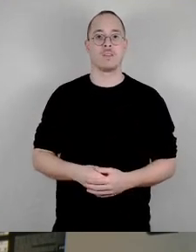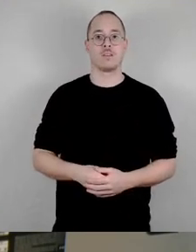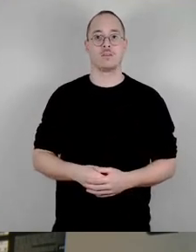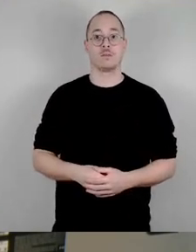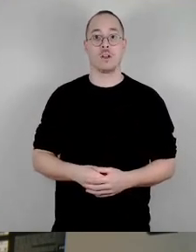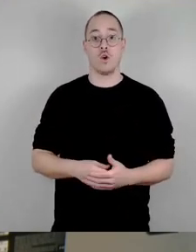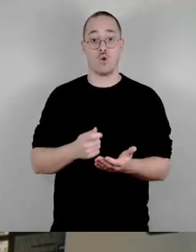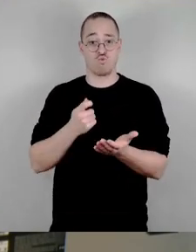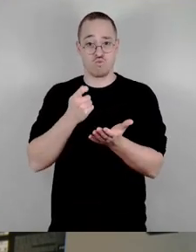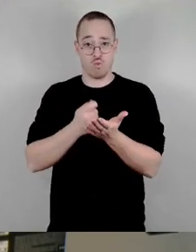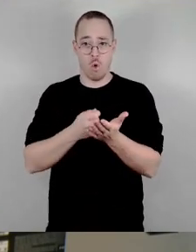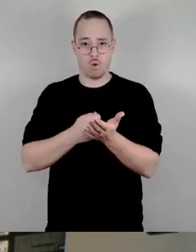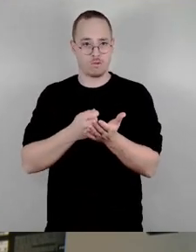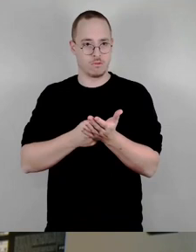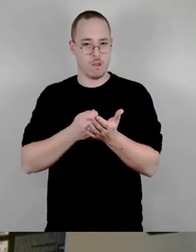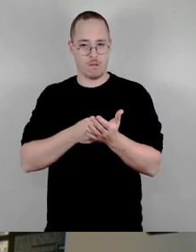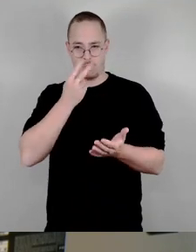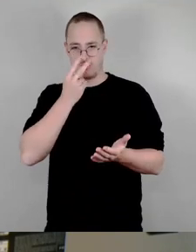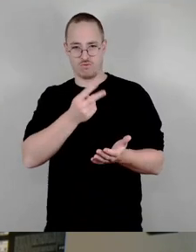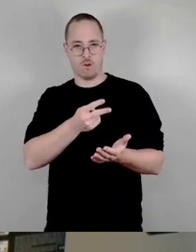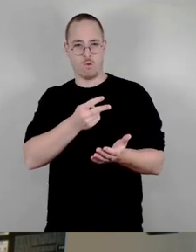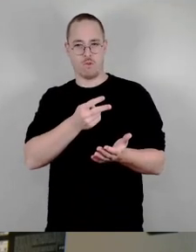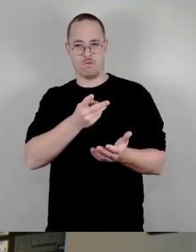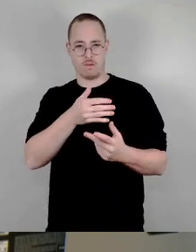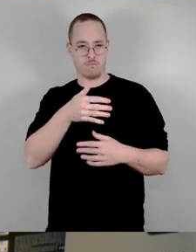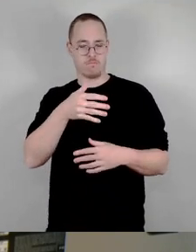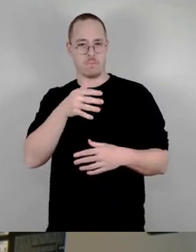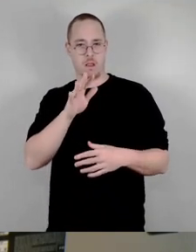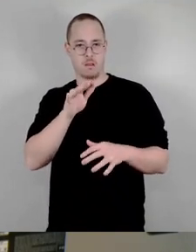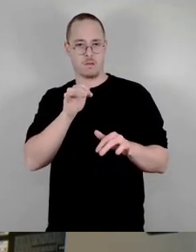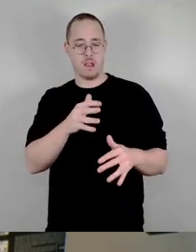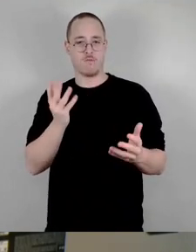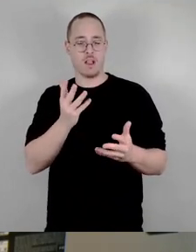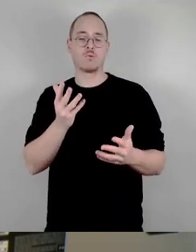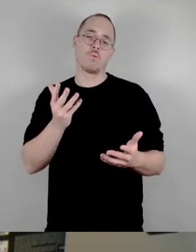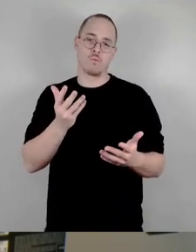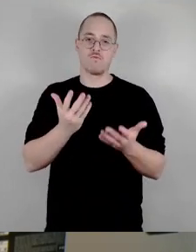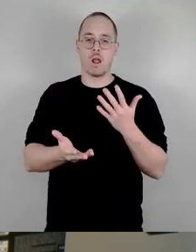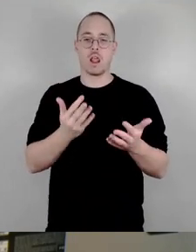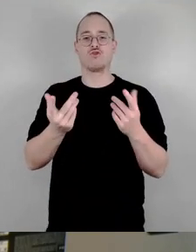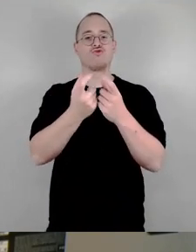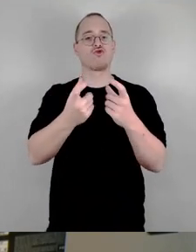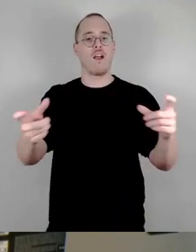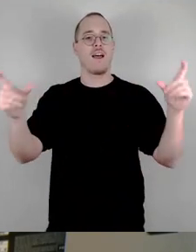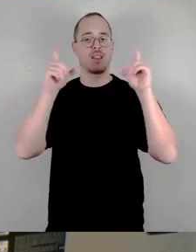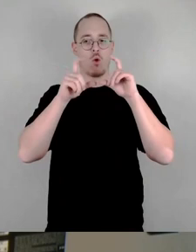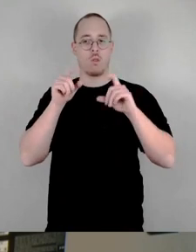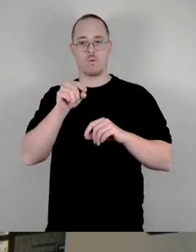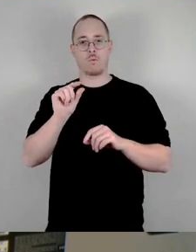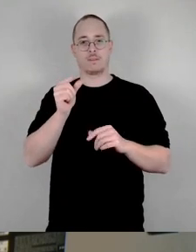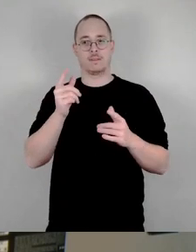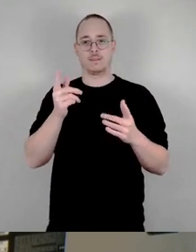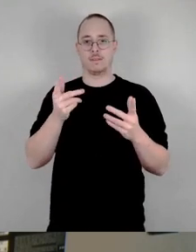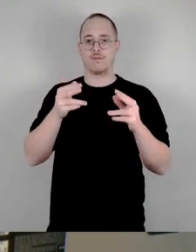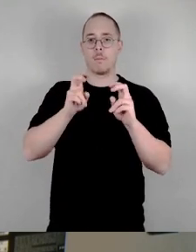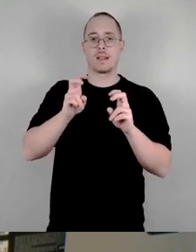das Stadiondefizit gegebenenfalls durch ein volles Stadion wieder etwas verringert wird. Es wird auch Fernsehrechte geben. Also von daher denke ich, wird es nur